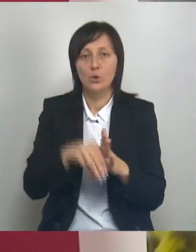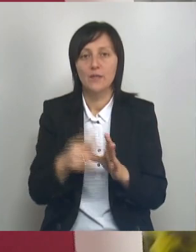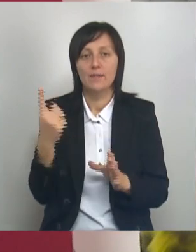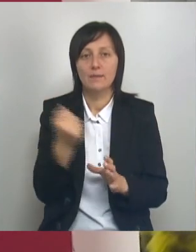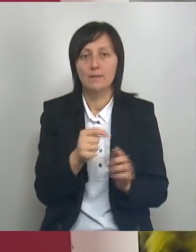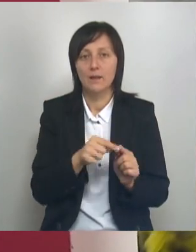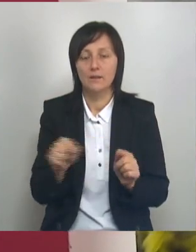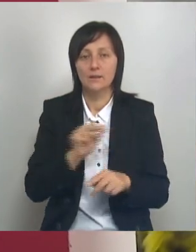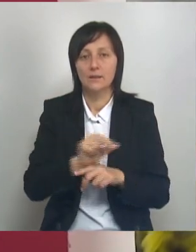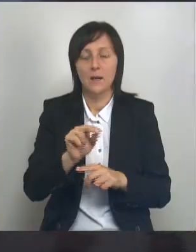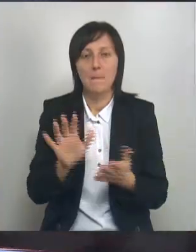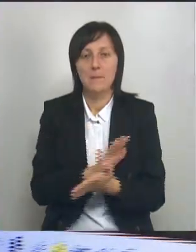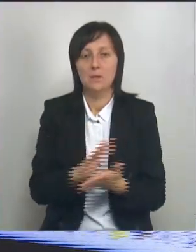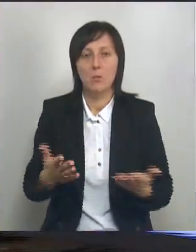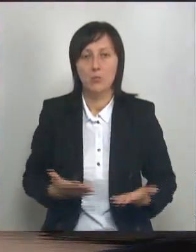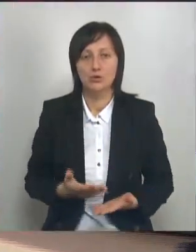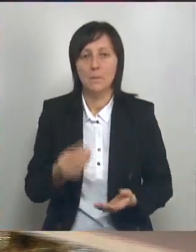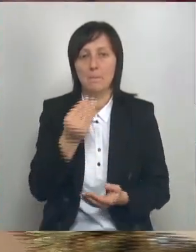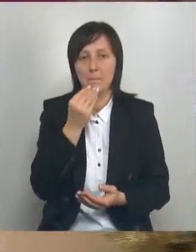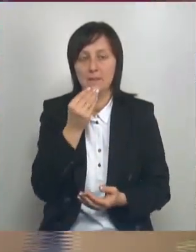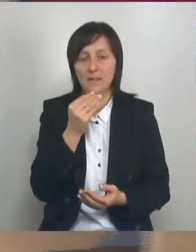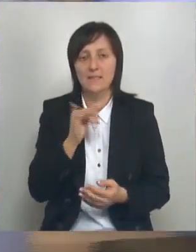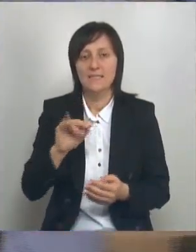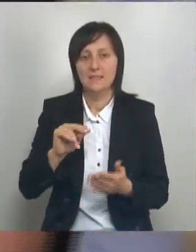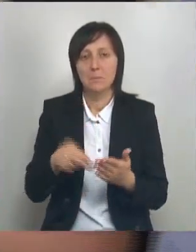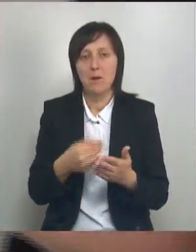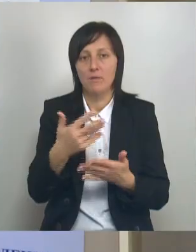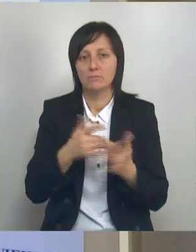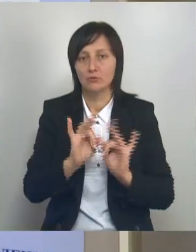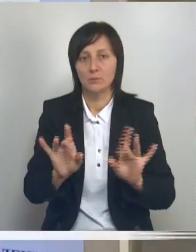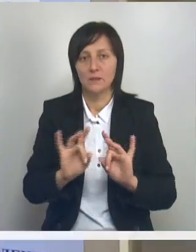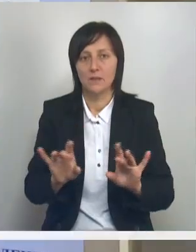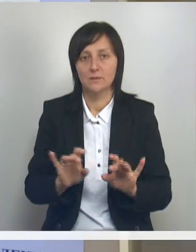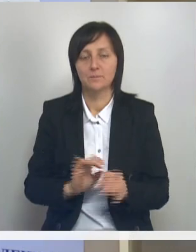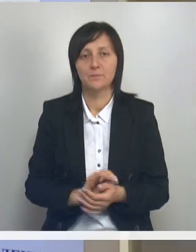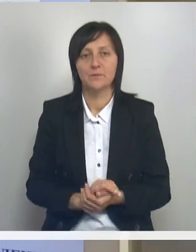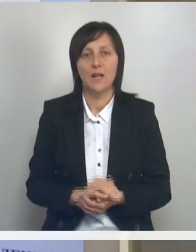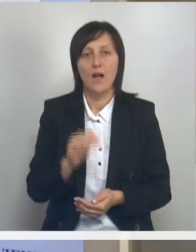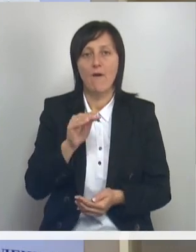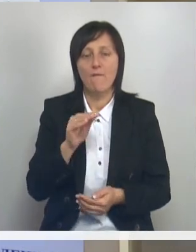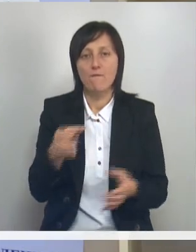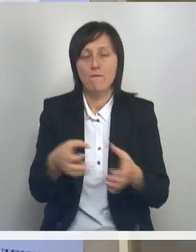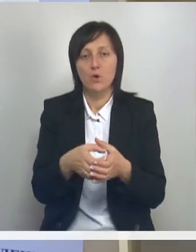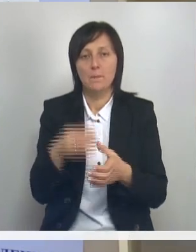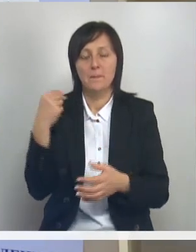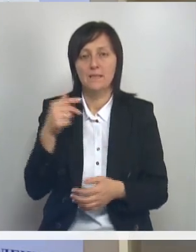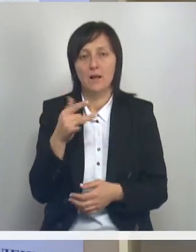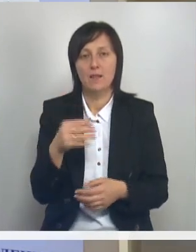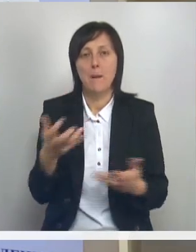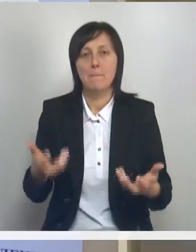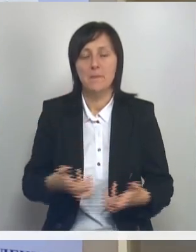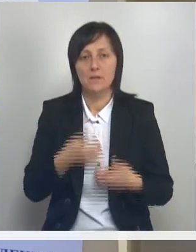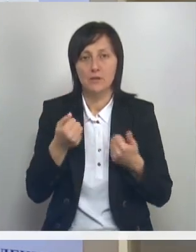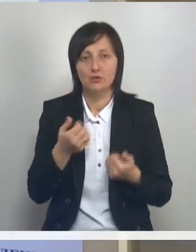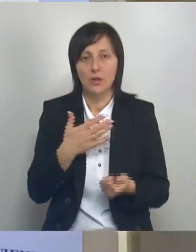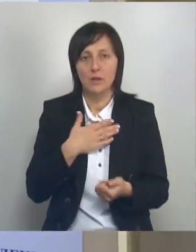тренинг, а также бесплатное проживание, питание и справочные материалы. Фонд президентских грантов поддерживает наш проект, актуальность